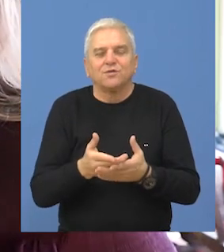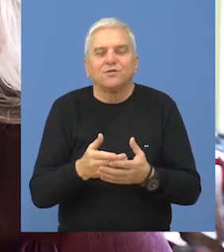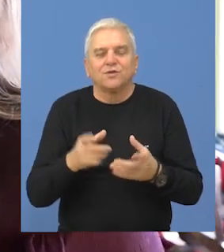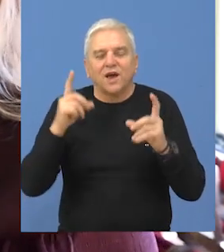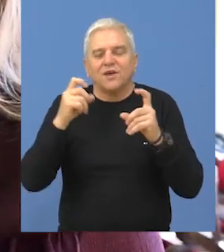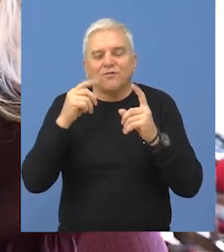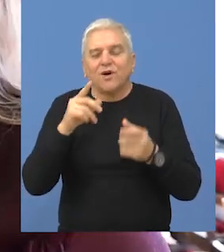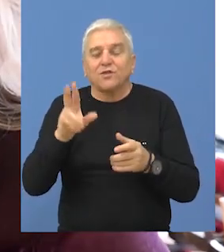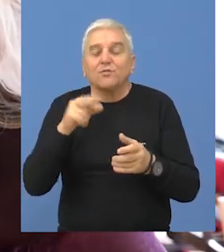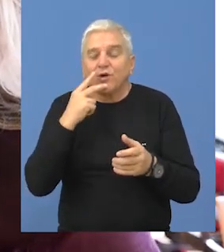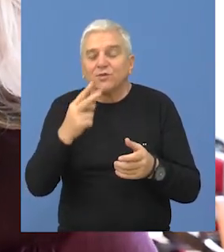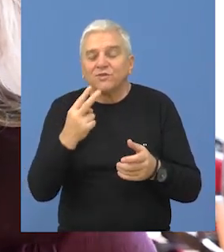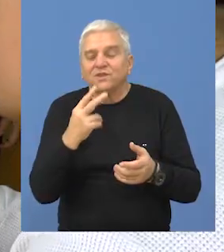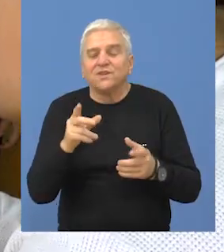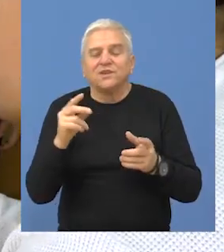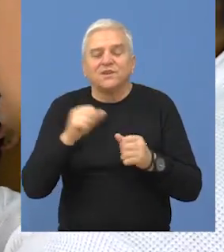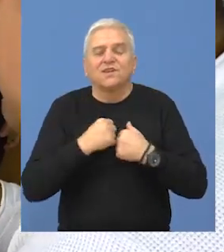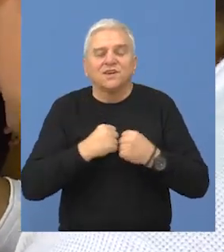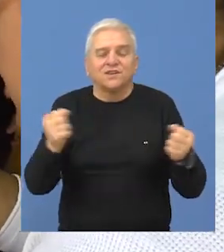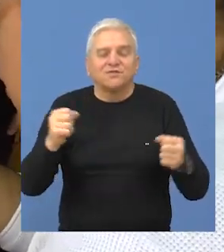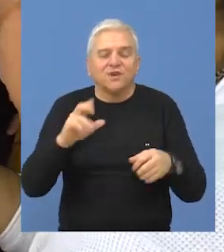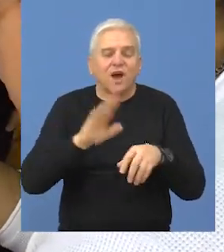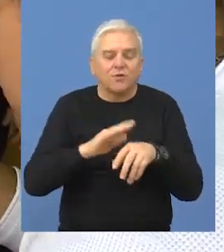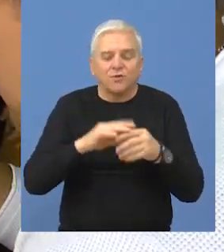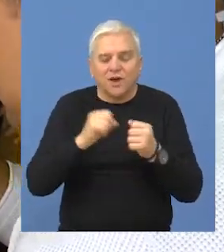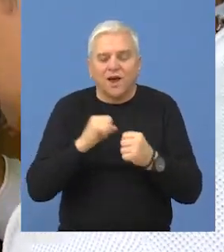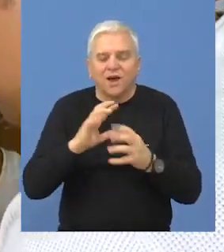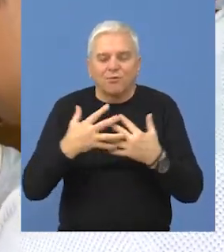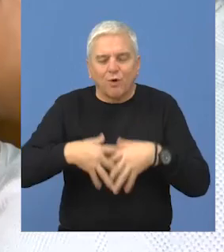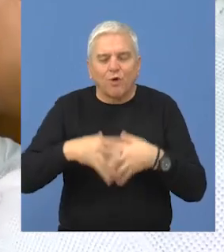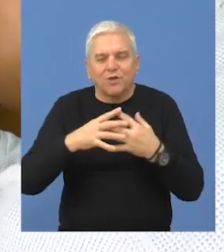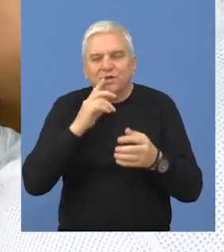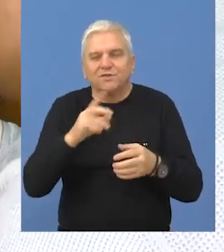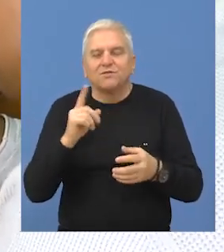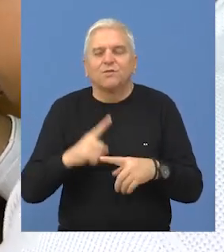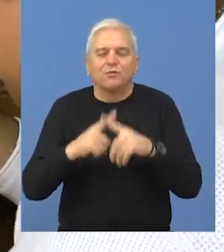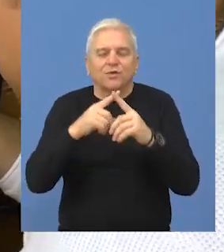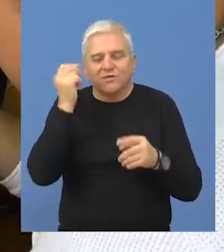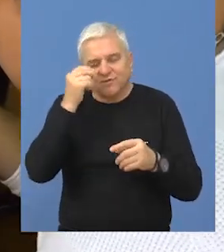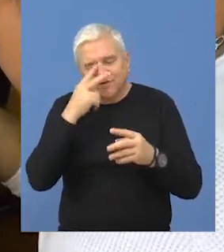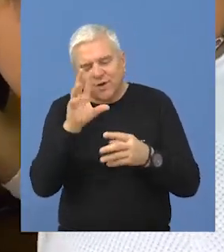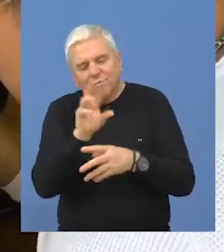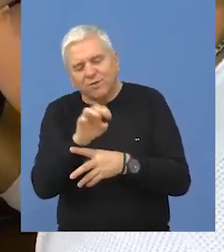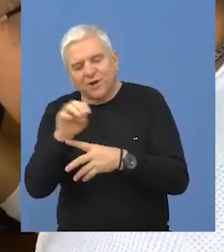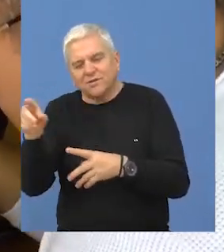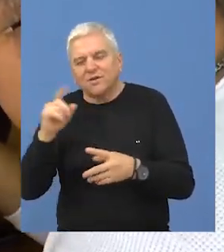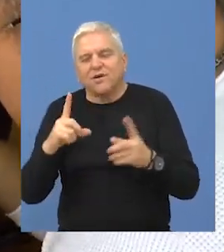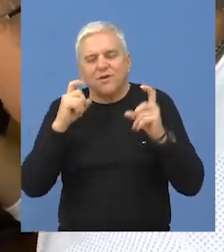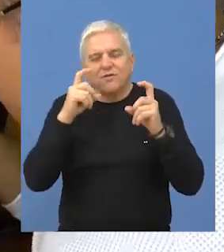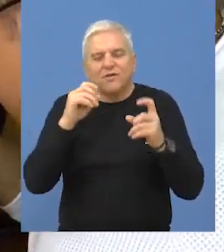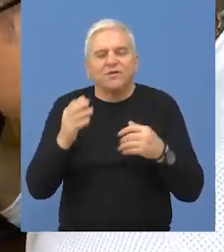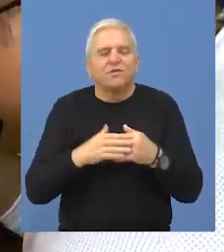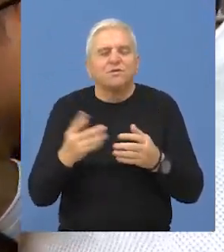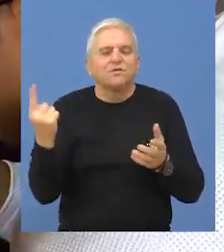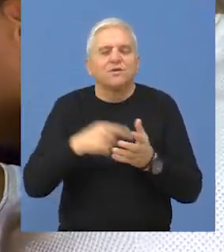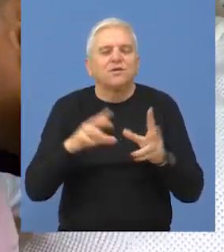fotoaparatom imat će prilike da razvijaju motoriku kao i svoje kognitivne sposobnosti. Fotoaparati